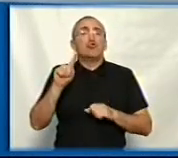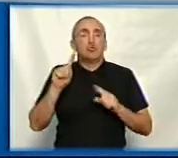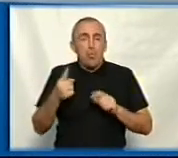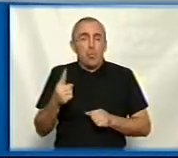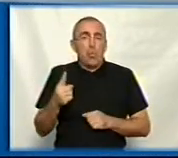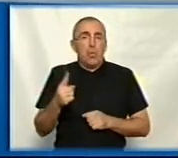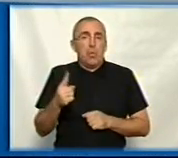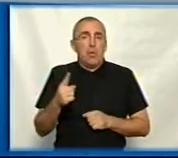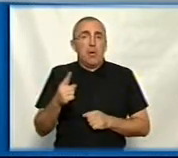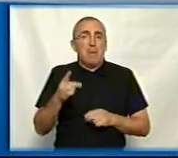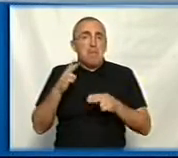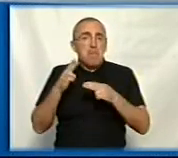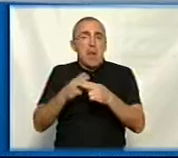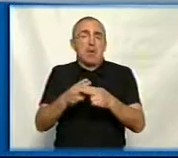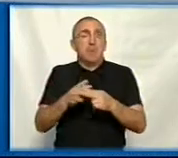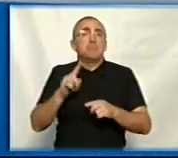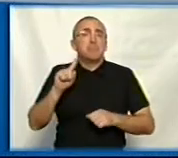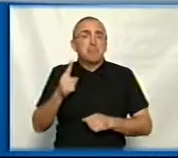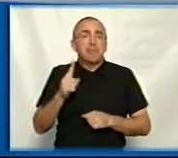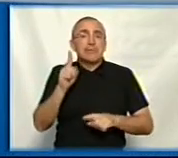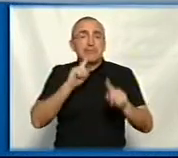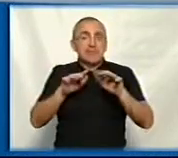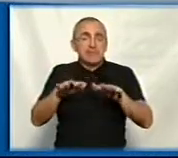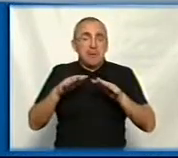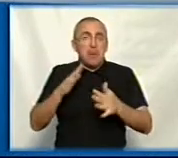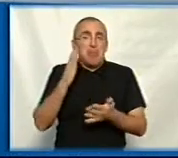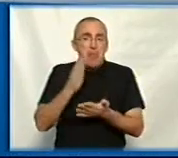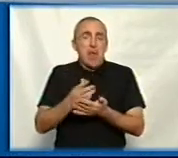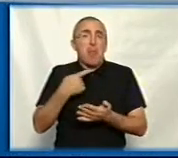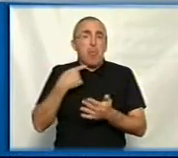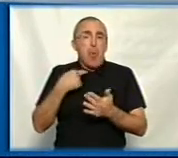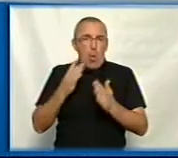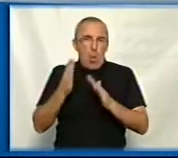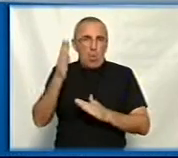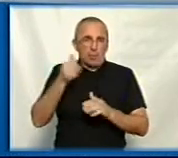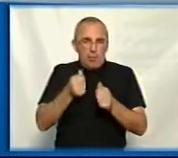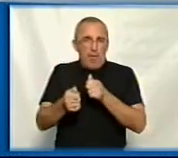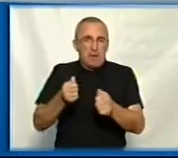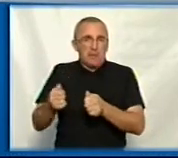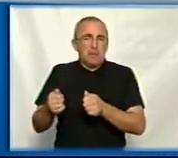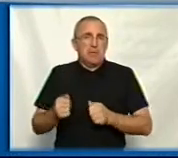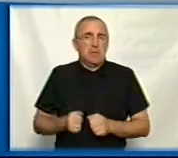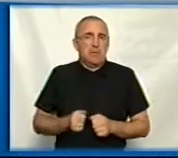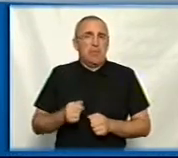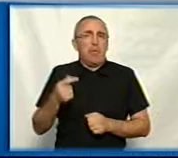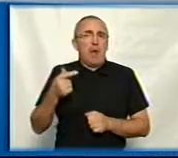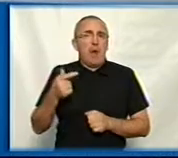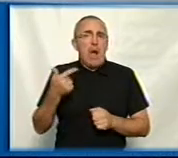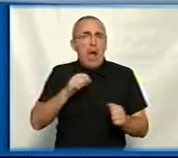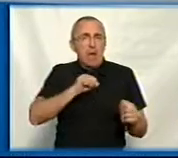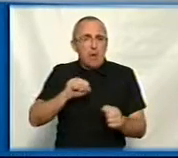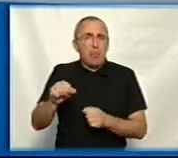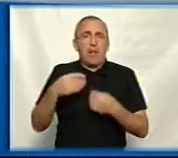мораторій? Тому що, вірніше, чому сесія міськради має проголосувати? Тому що це гарантовано